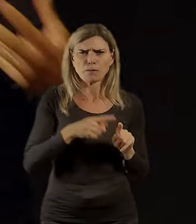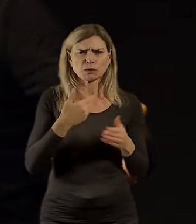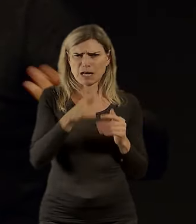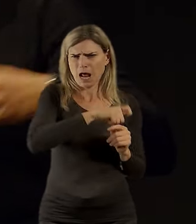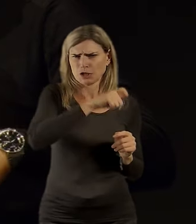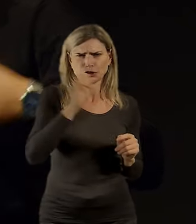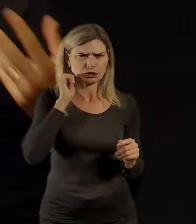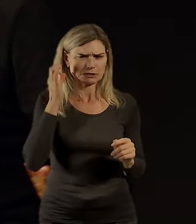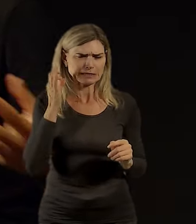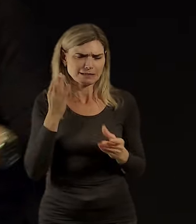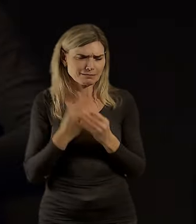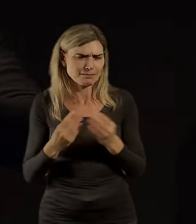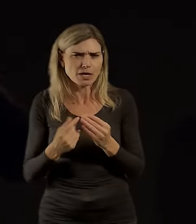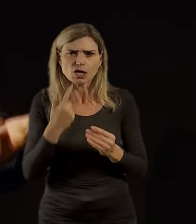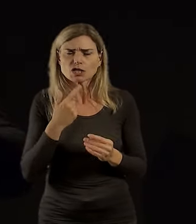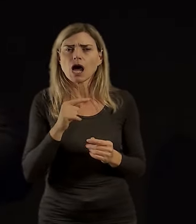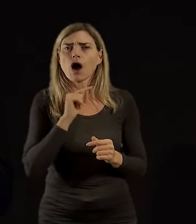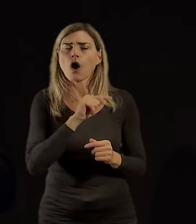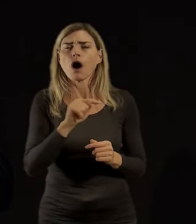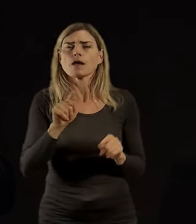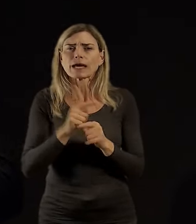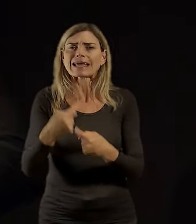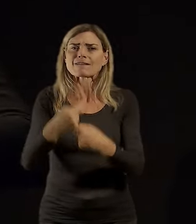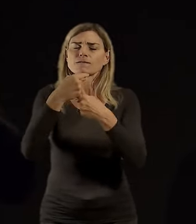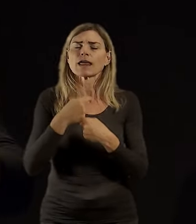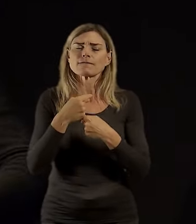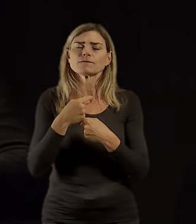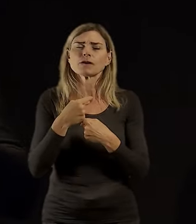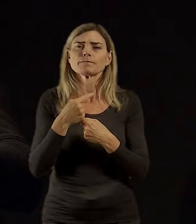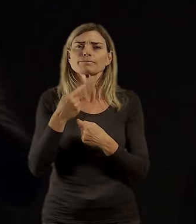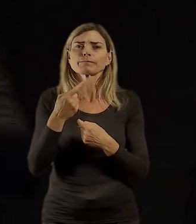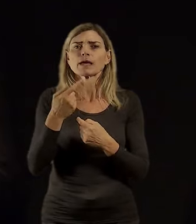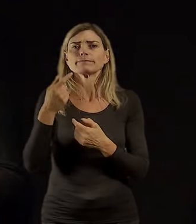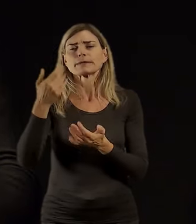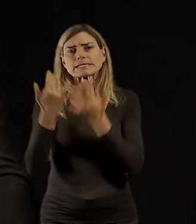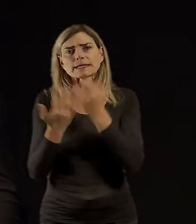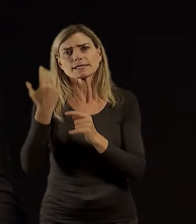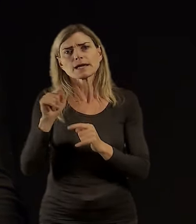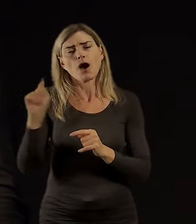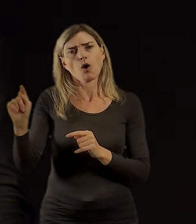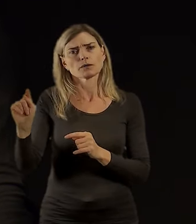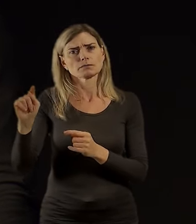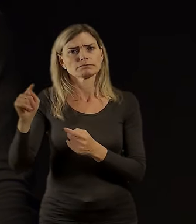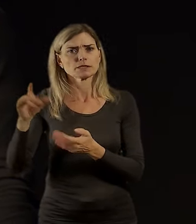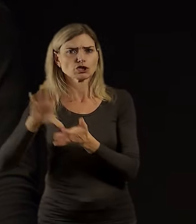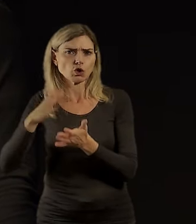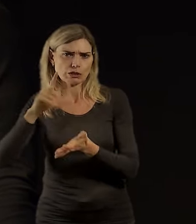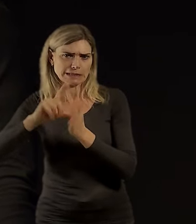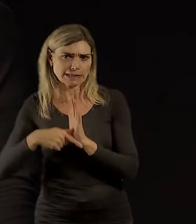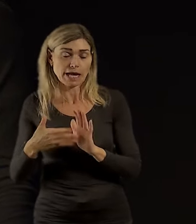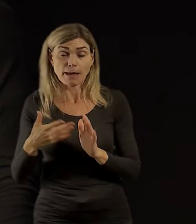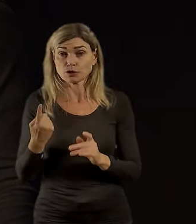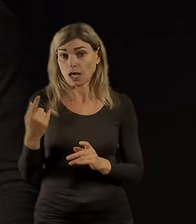se do některých čísel míchají ty statistiky ze středočeského kraje, středočkoláci jsou z jedné střetiny zastoupení právě obyvateli